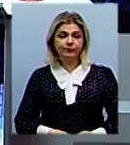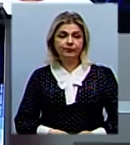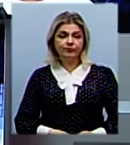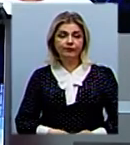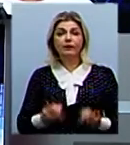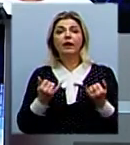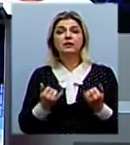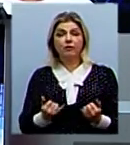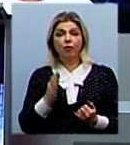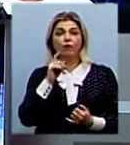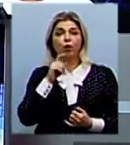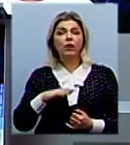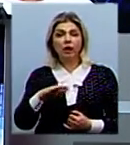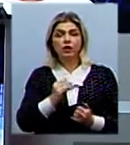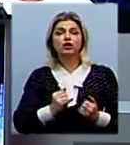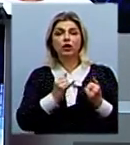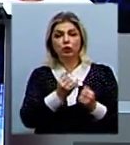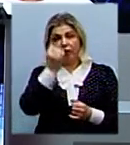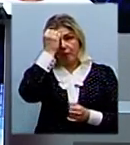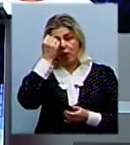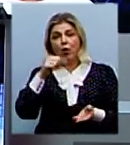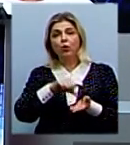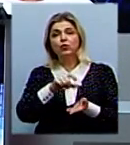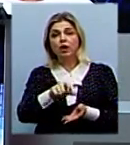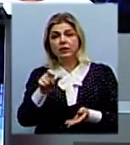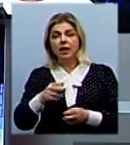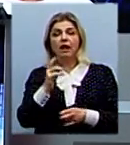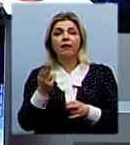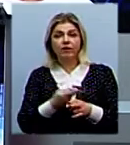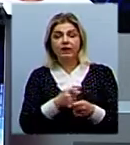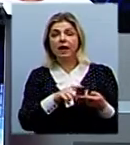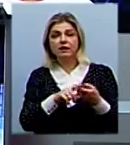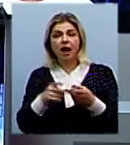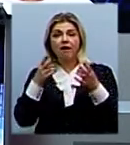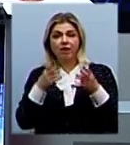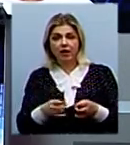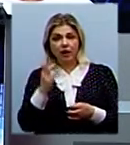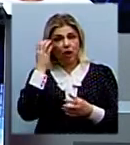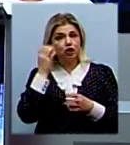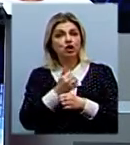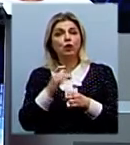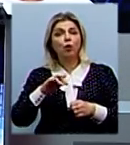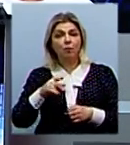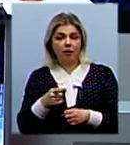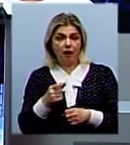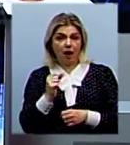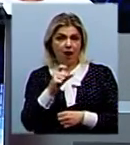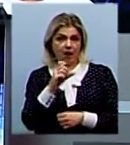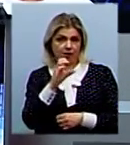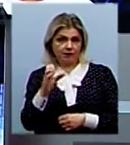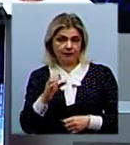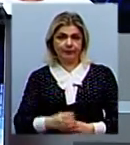Сьогодні в Україні вшановують пам'ять учасників ліквідації наслідків аварії на Чорнобильській атомній